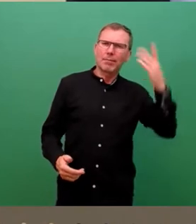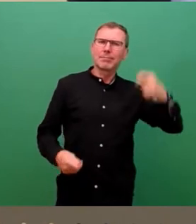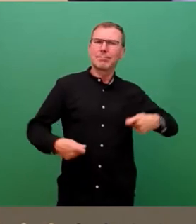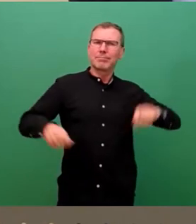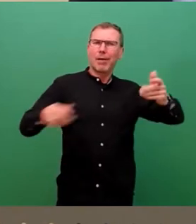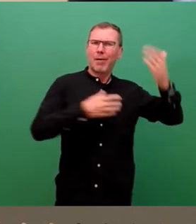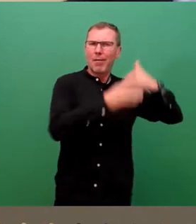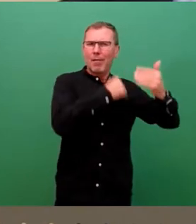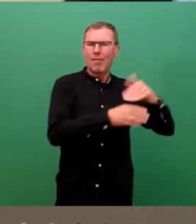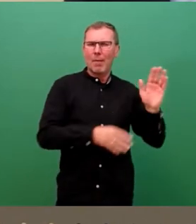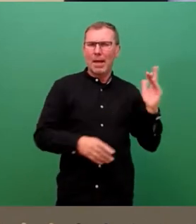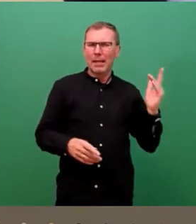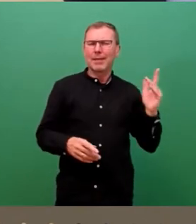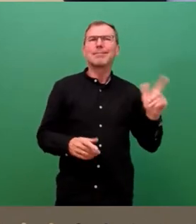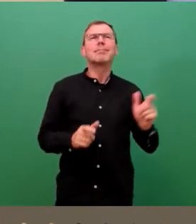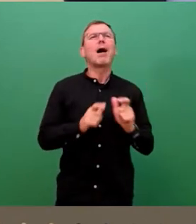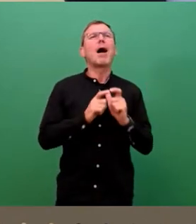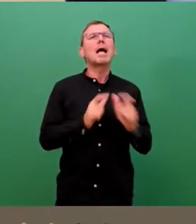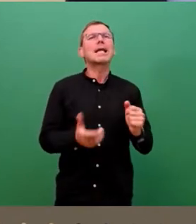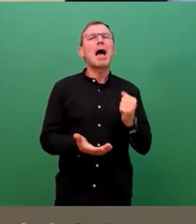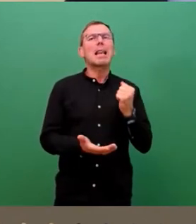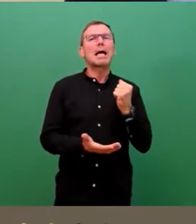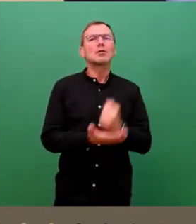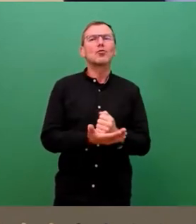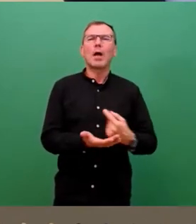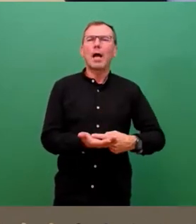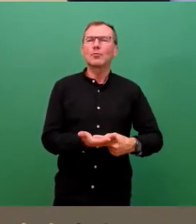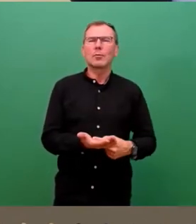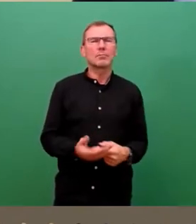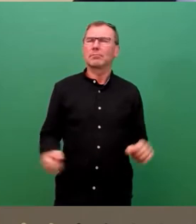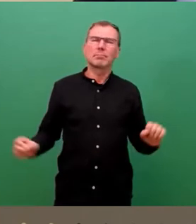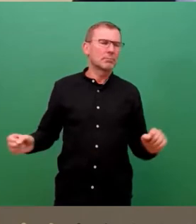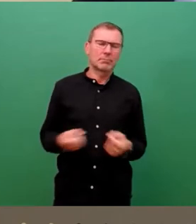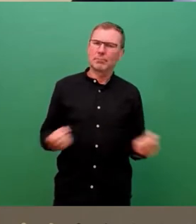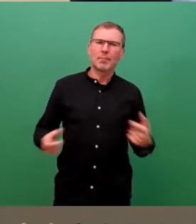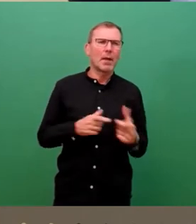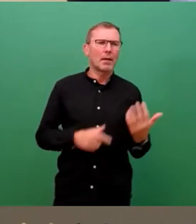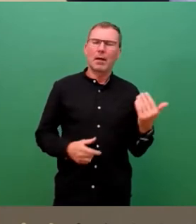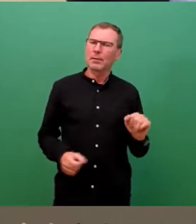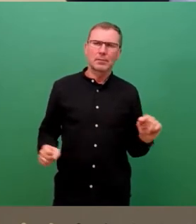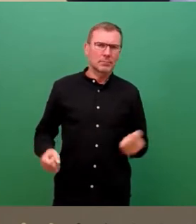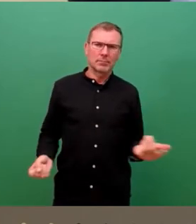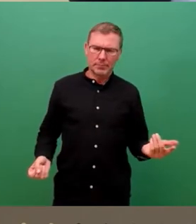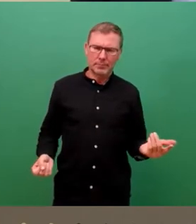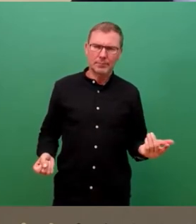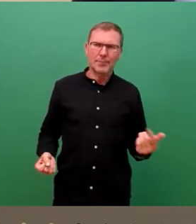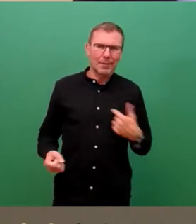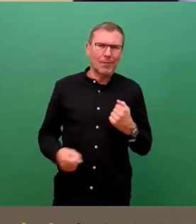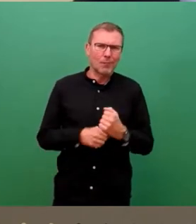sind, dass es da keine Gewährleistungsansprüche mehr zurückgreifen können, sondern jetzt eben sehen müssen,